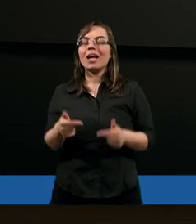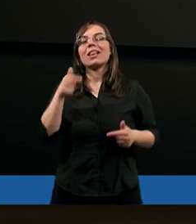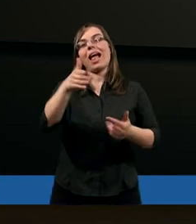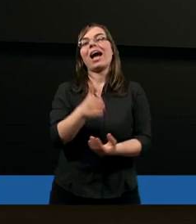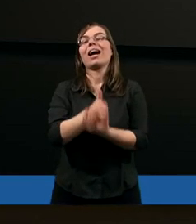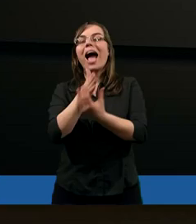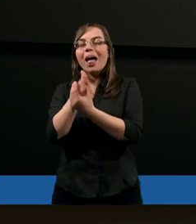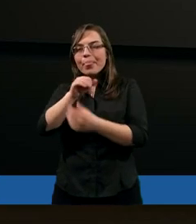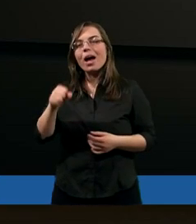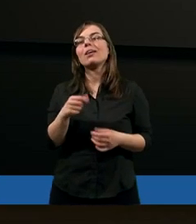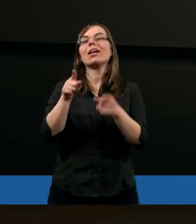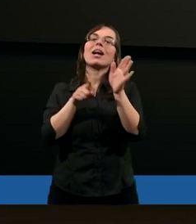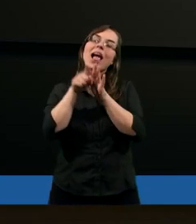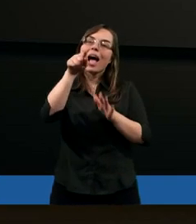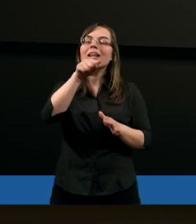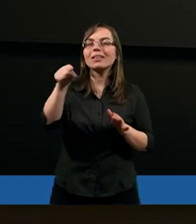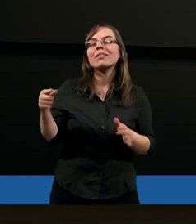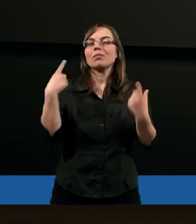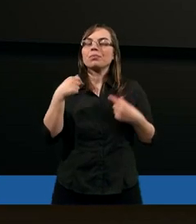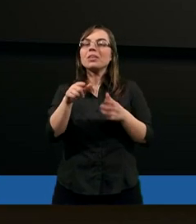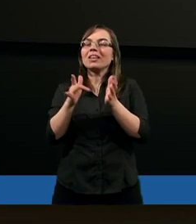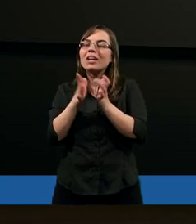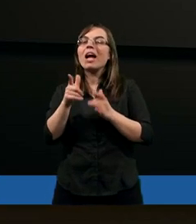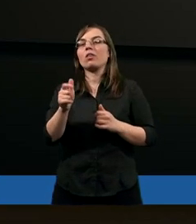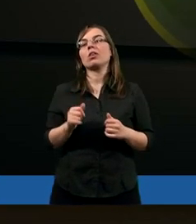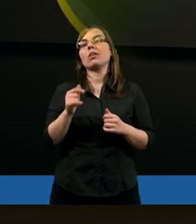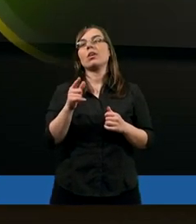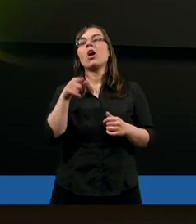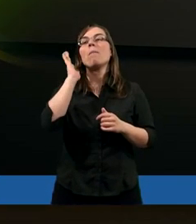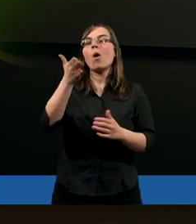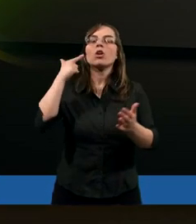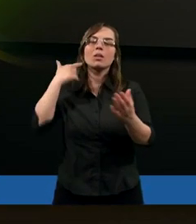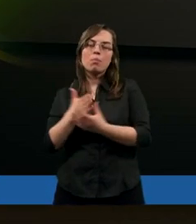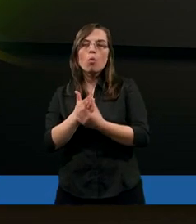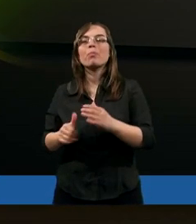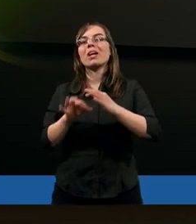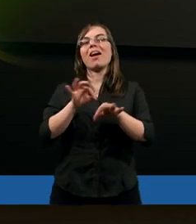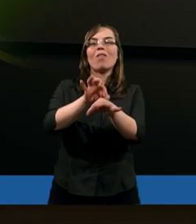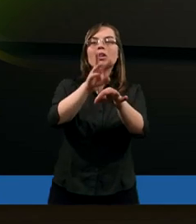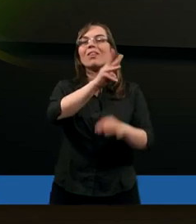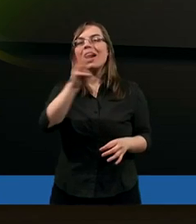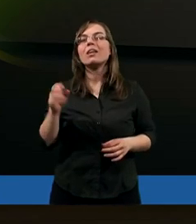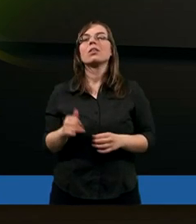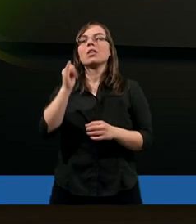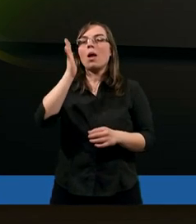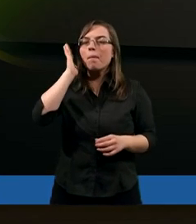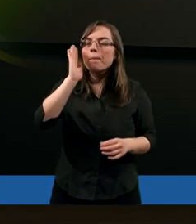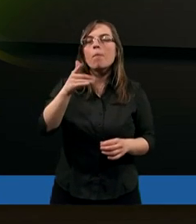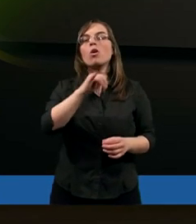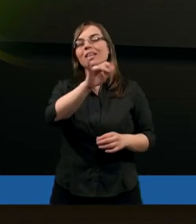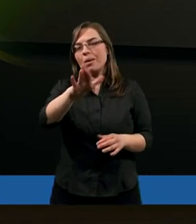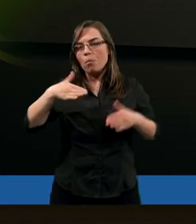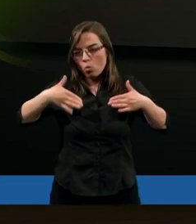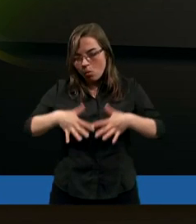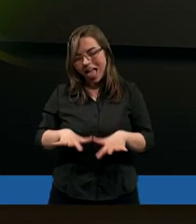taką radę dla podopiecznych. Bądźcie posłuszni przewodnikom waszym i bądźcie